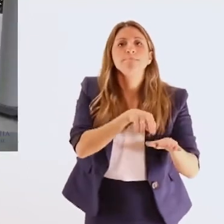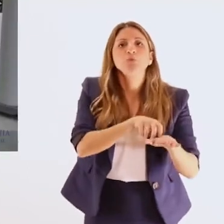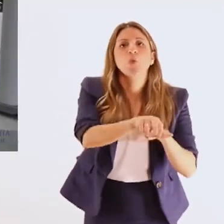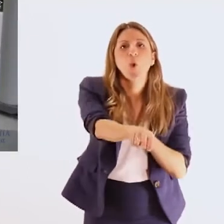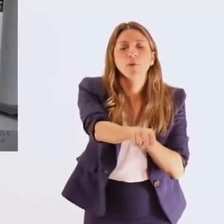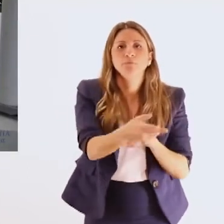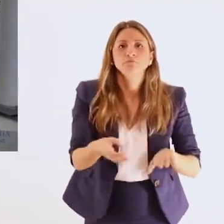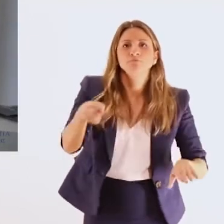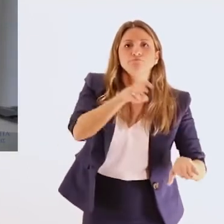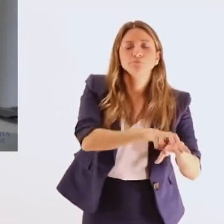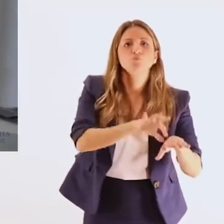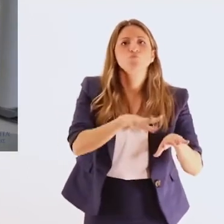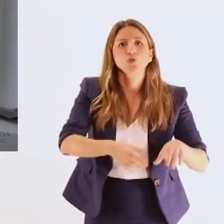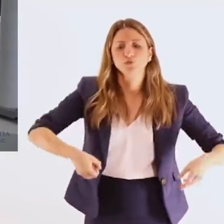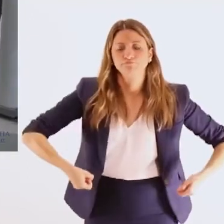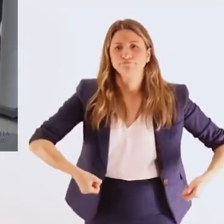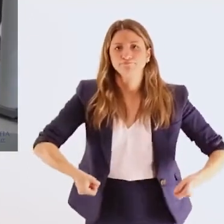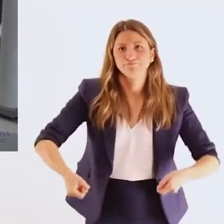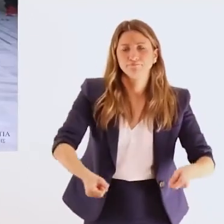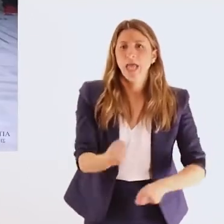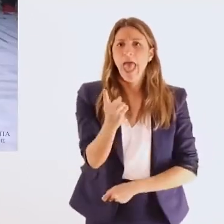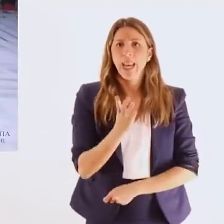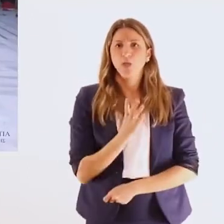σκαλιά με τρία άτομα βοηθούς